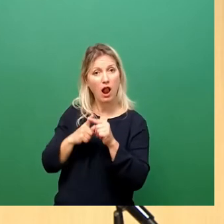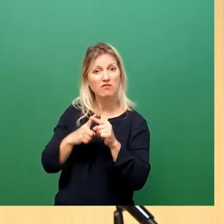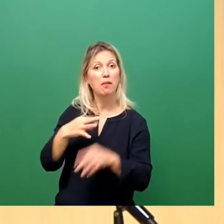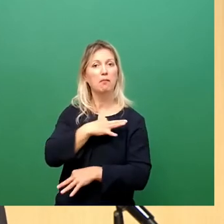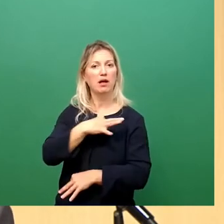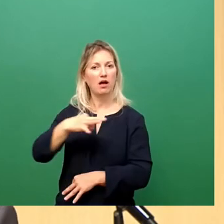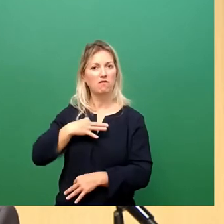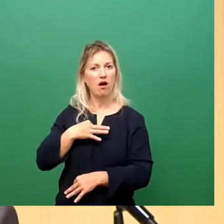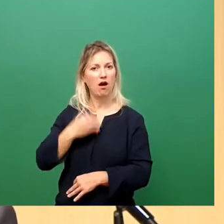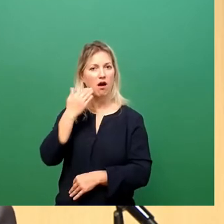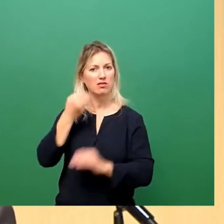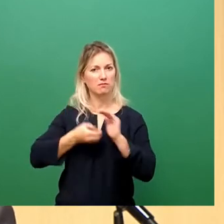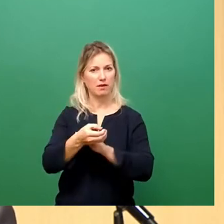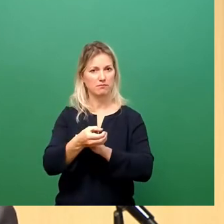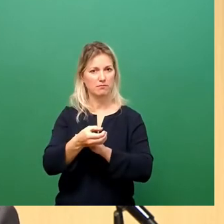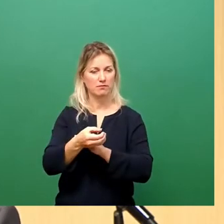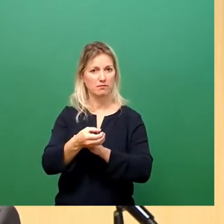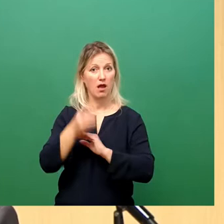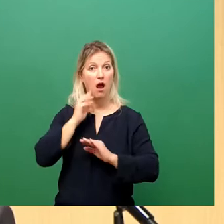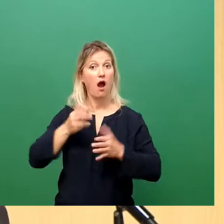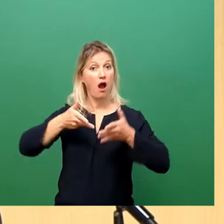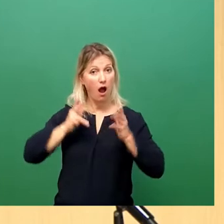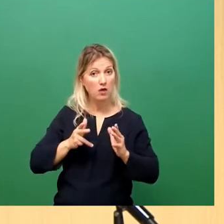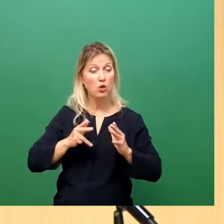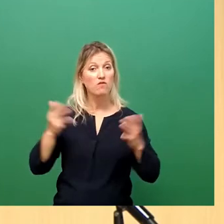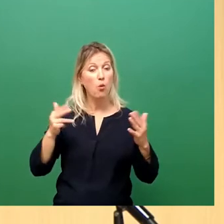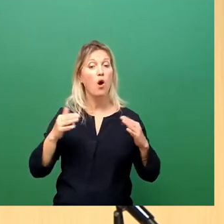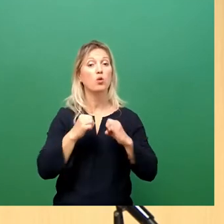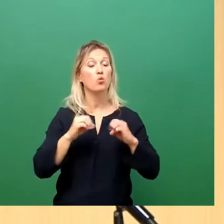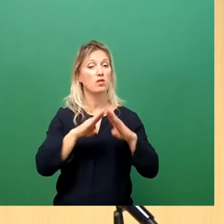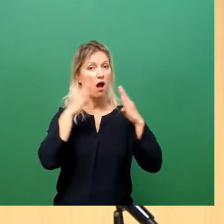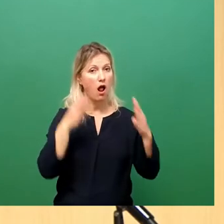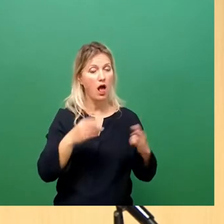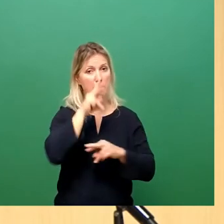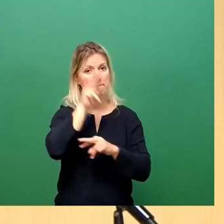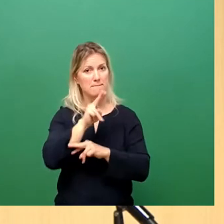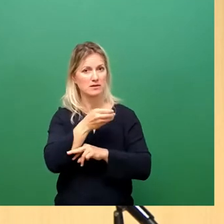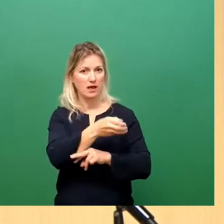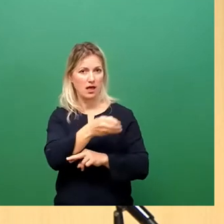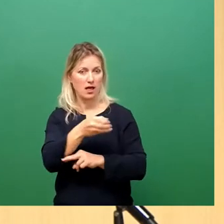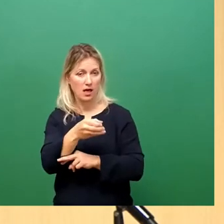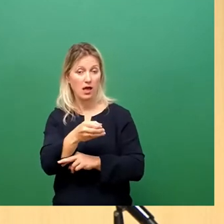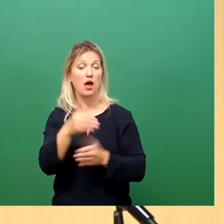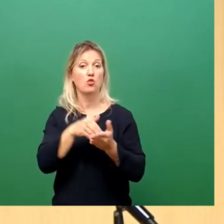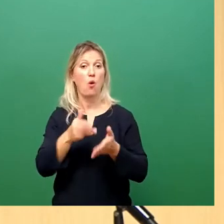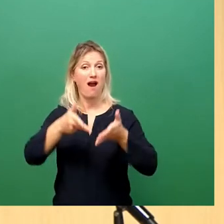800 Menschen werden in Turnhallen und der Messe versorgt, weitere 800 in Hotels.